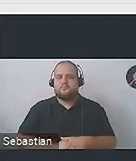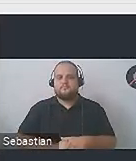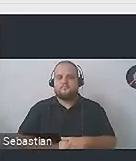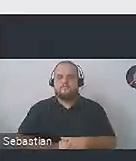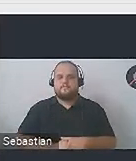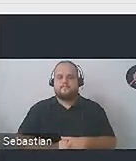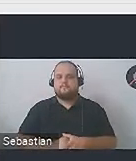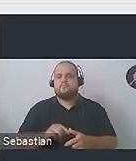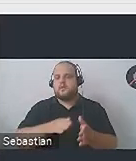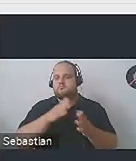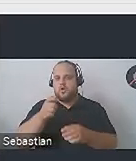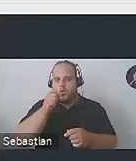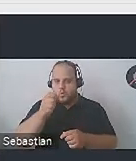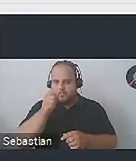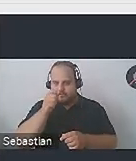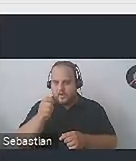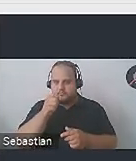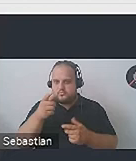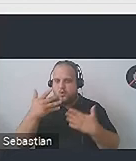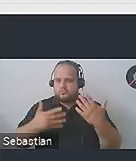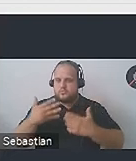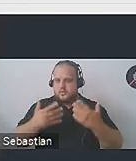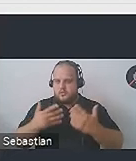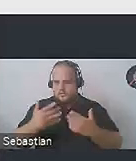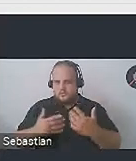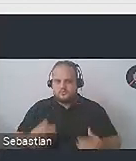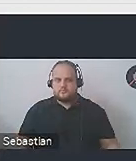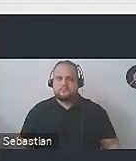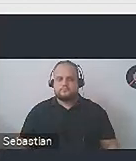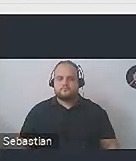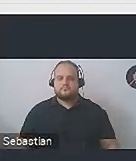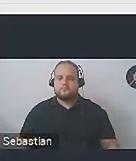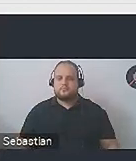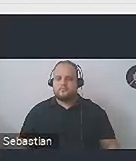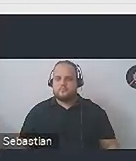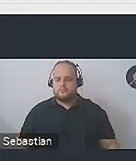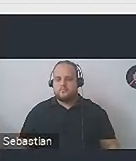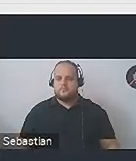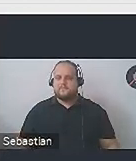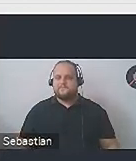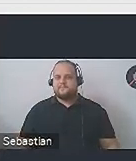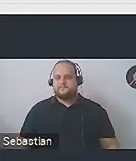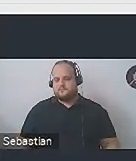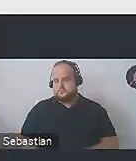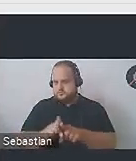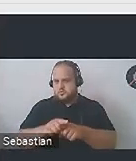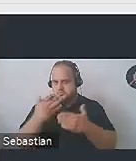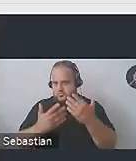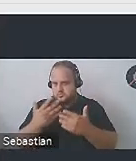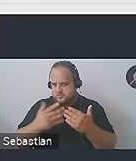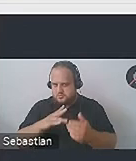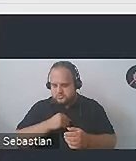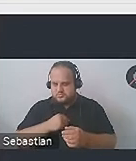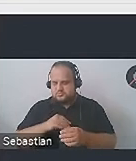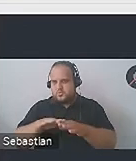Kolejna rzecz, lupy ekranowe, czyli tak jak lupy normalne ręczne, to samo można mieć na ekranie. I to zarówno na ekranie komputera stacjonarnego,